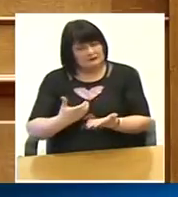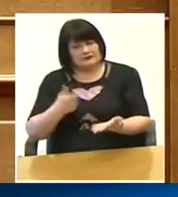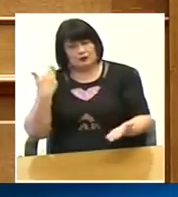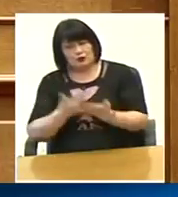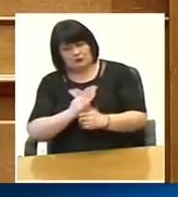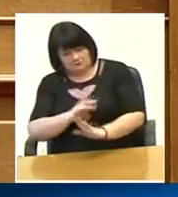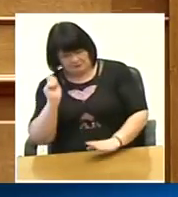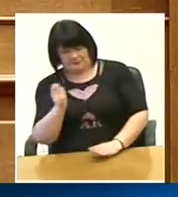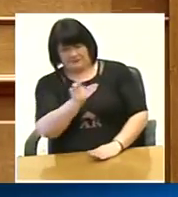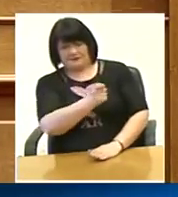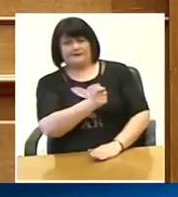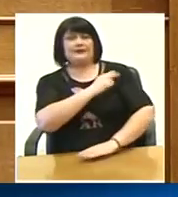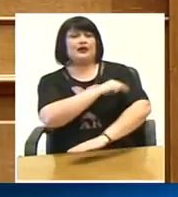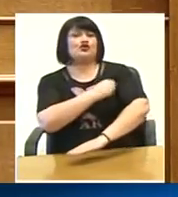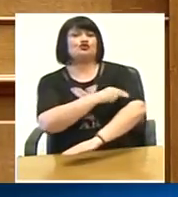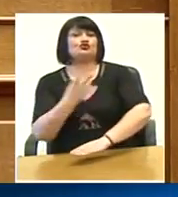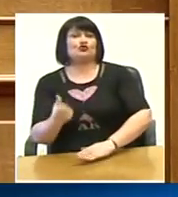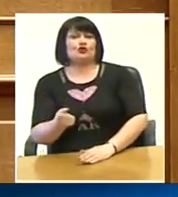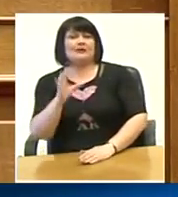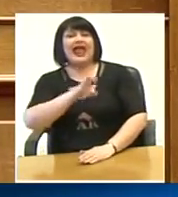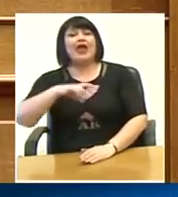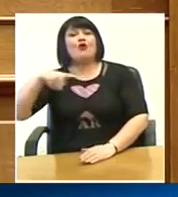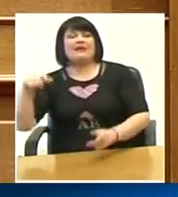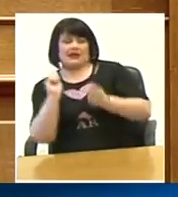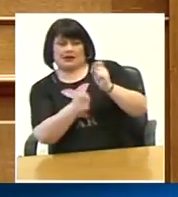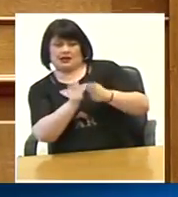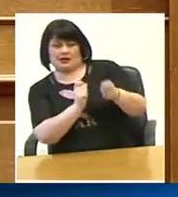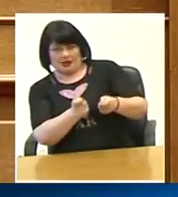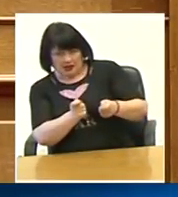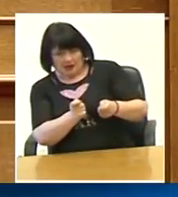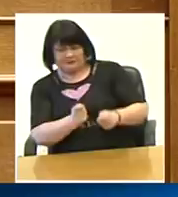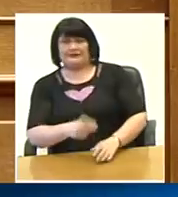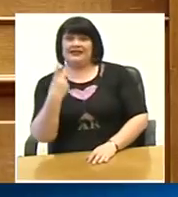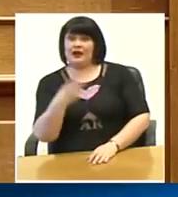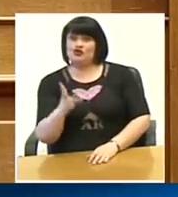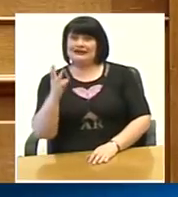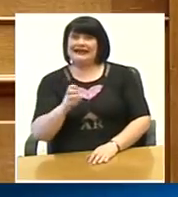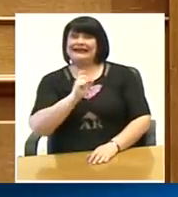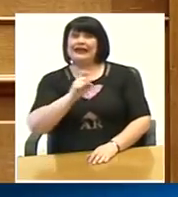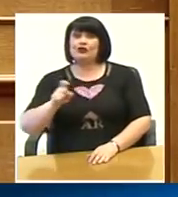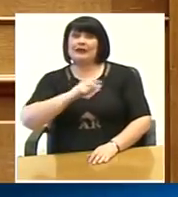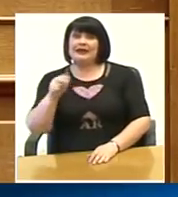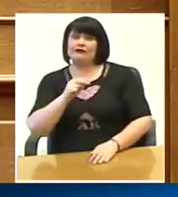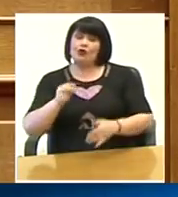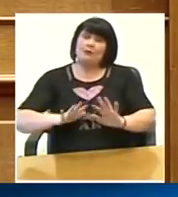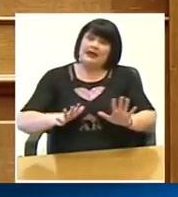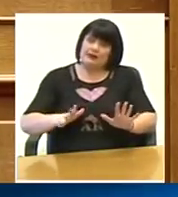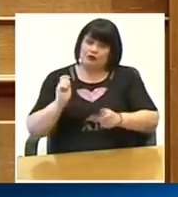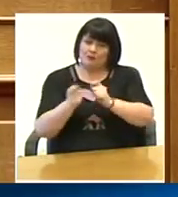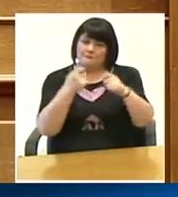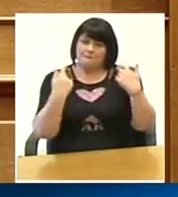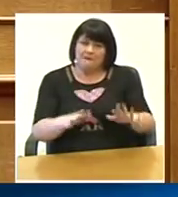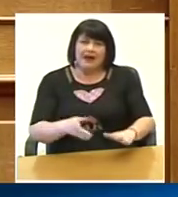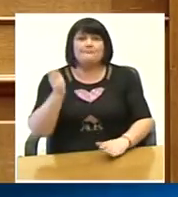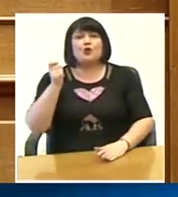πλέον τα νοσοκομεία από τον ΕΟΠΗ όλα αυτά λοιπόν που είναι 230 περίπου εκατομμύρια ευρώ δόθηκαν με